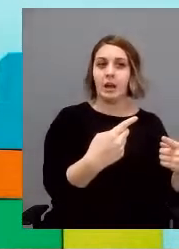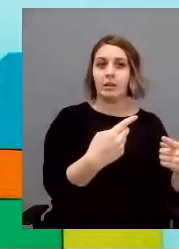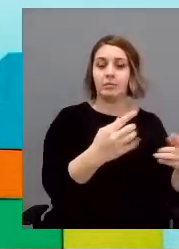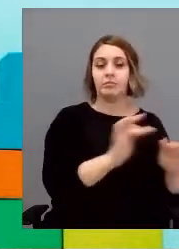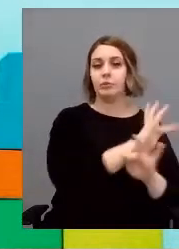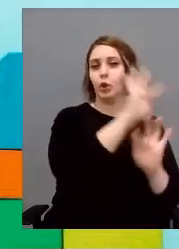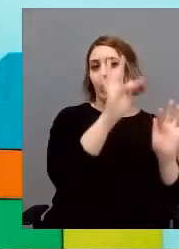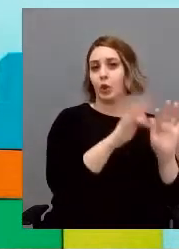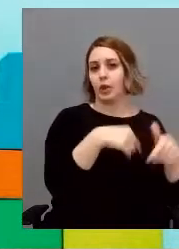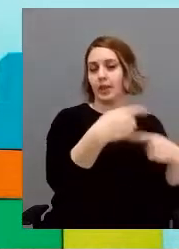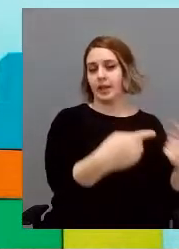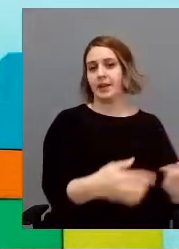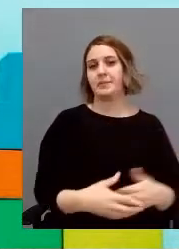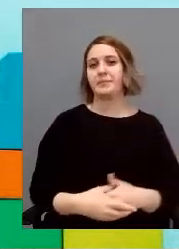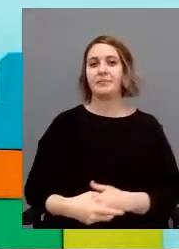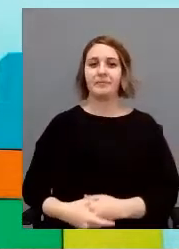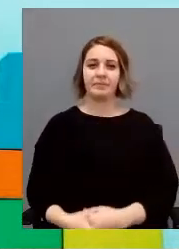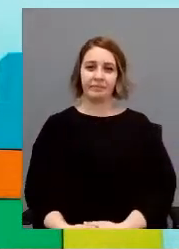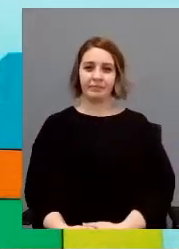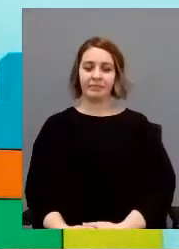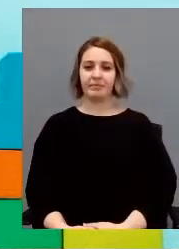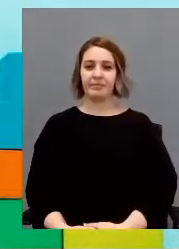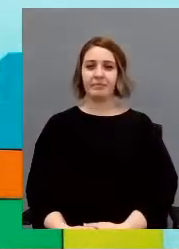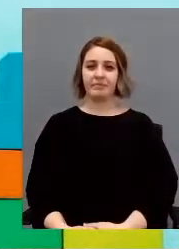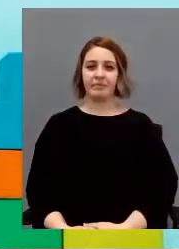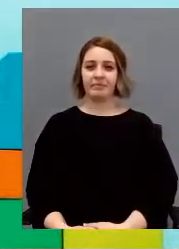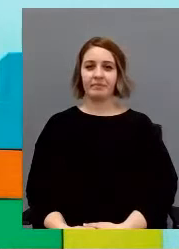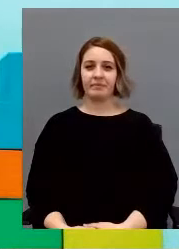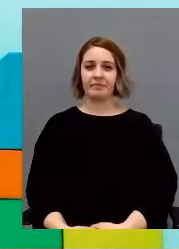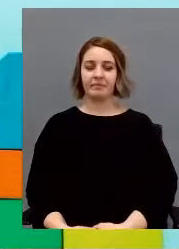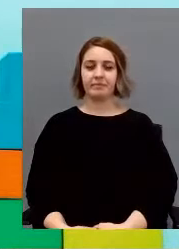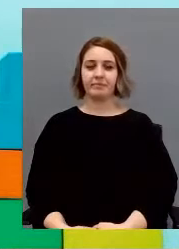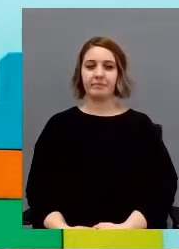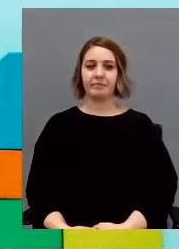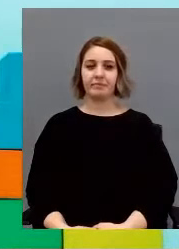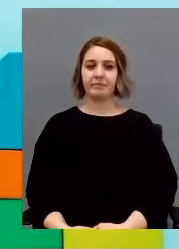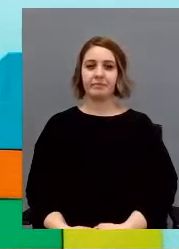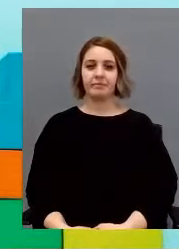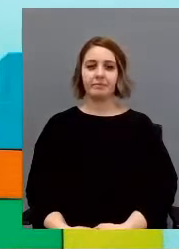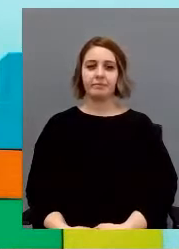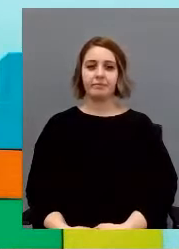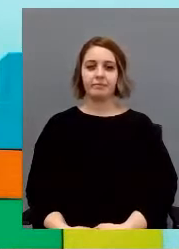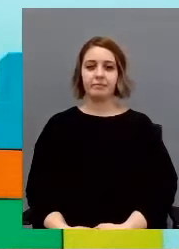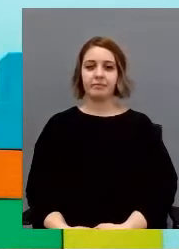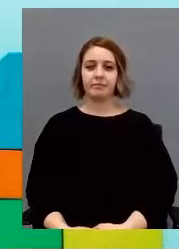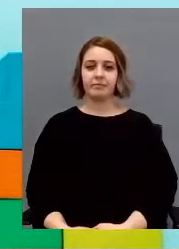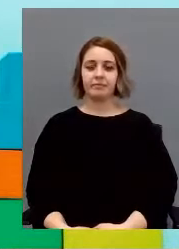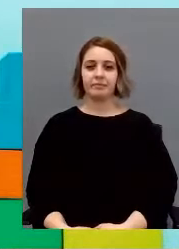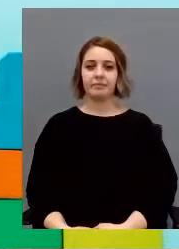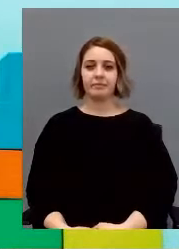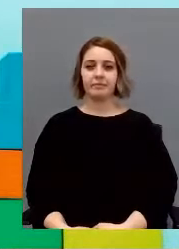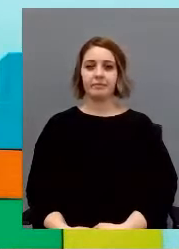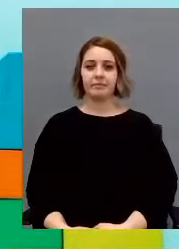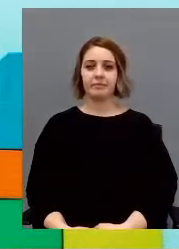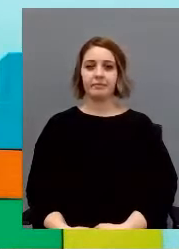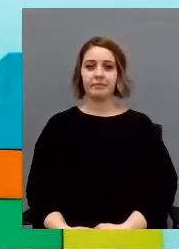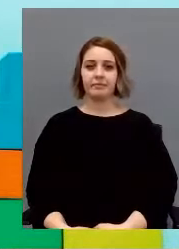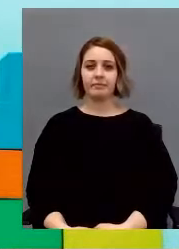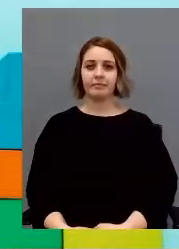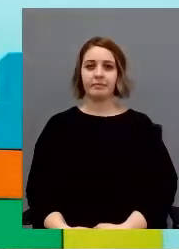una volta all'anno c'è il momento della tosa che è un momento particolarmente